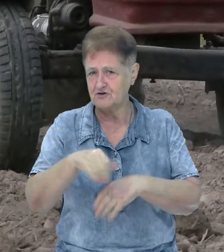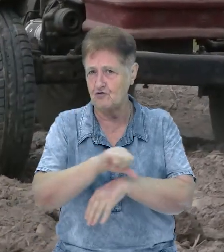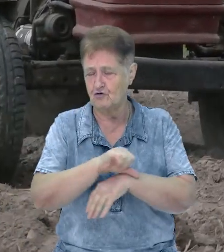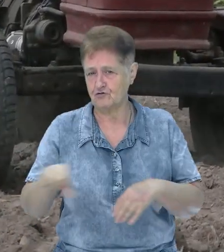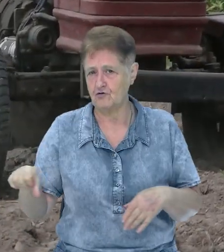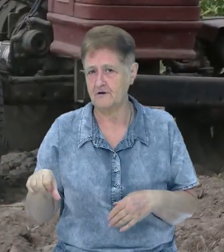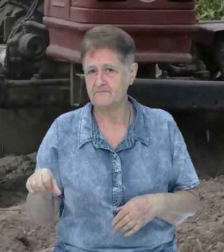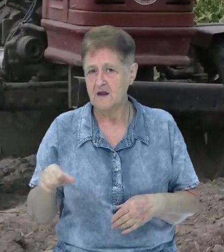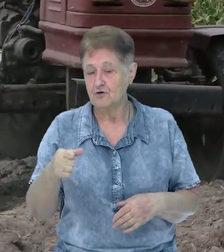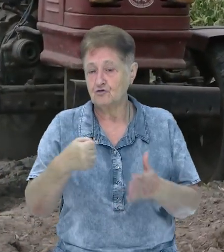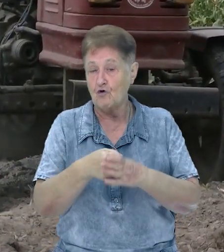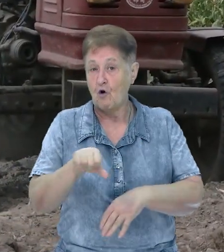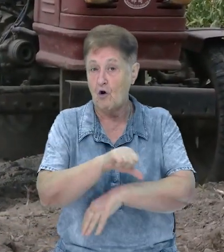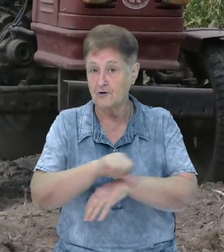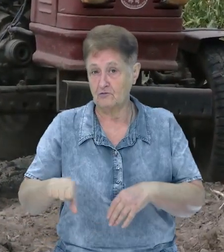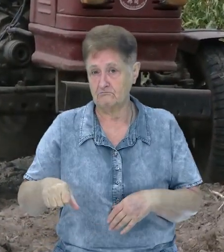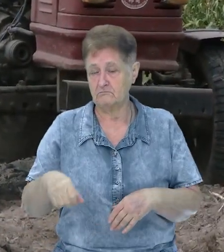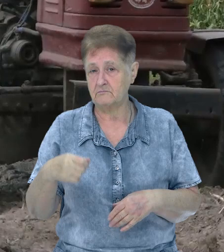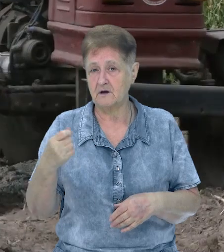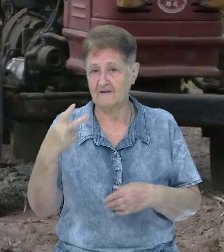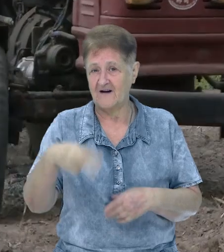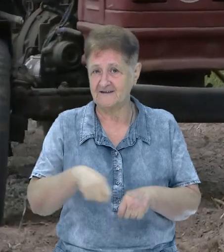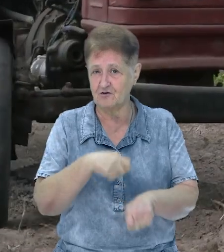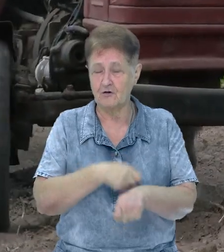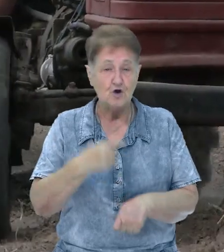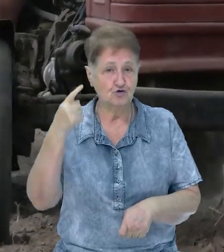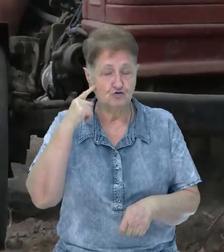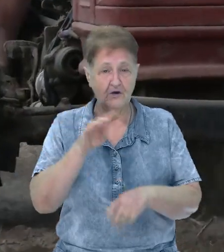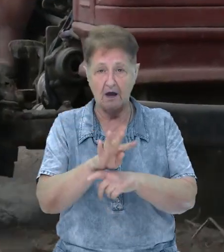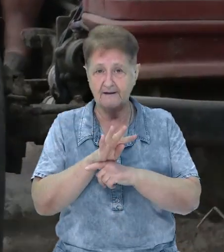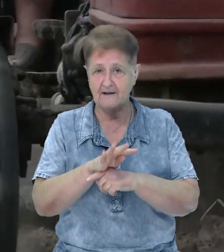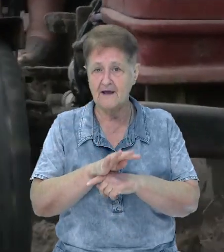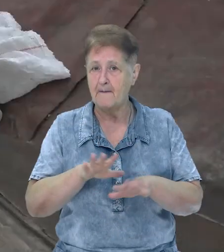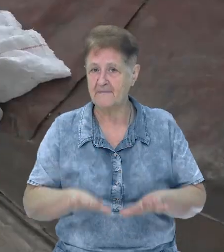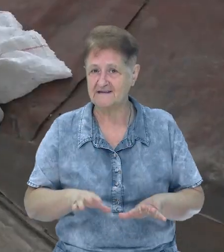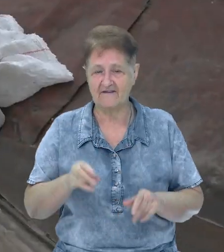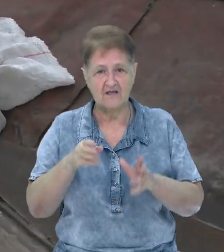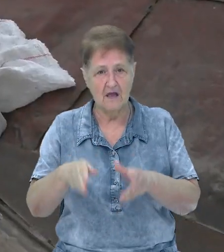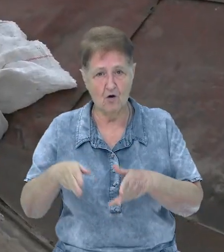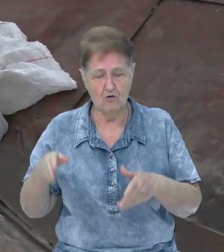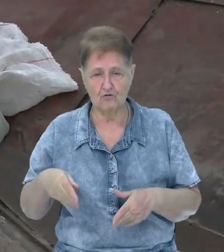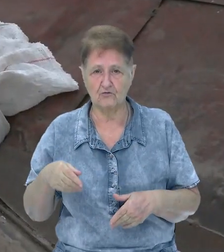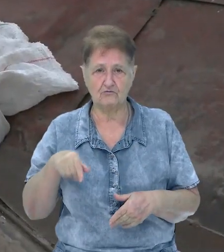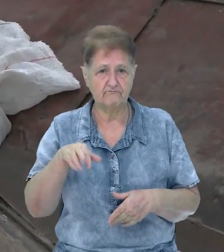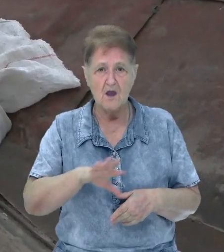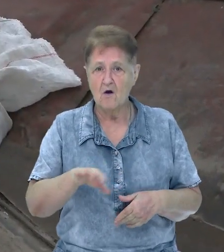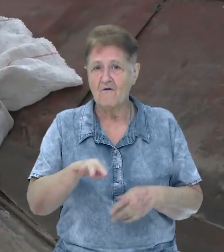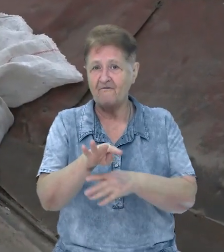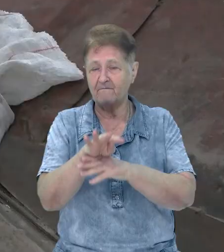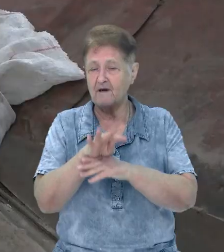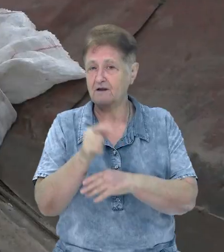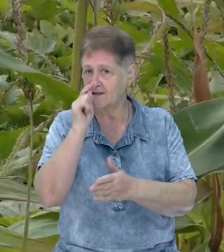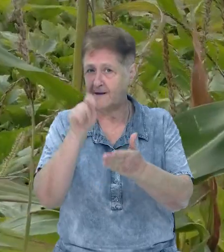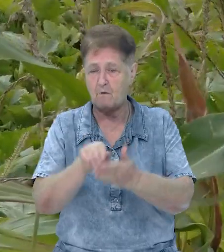Від першинів до Росії – 20 кілометрів. Коли чуть на роботу артилерії, місцеві згородів не йдуть. Ворожі снаряди сюди не долітають,